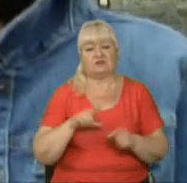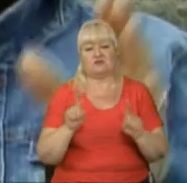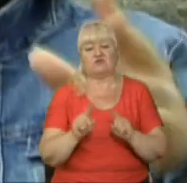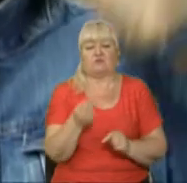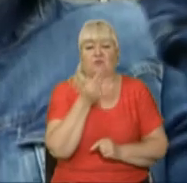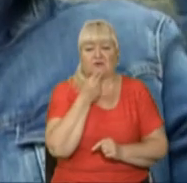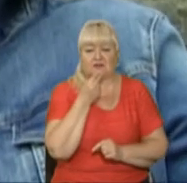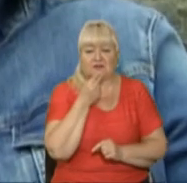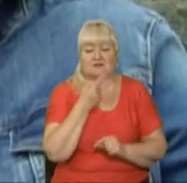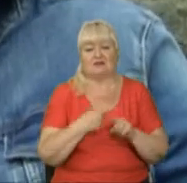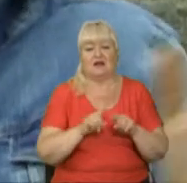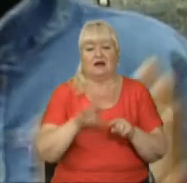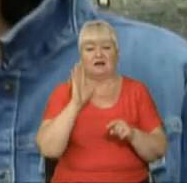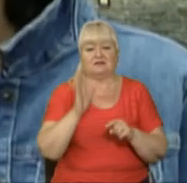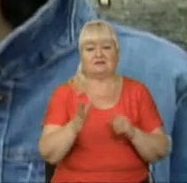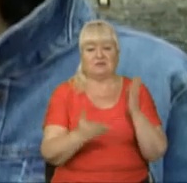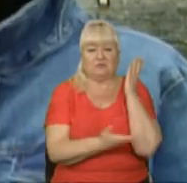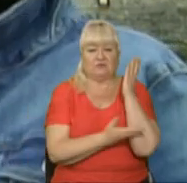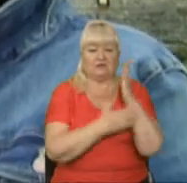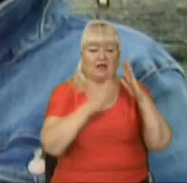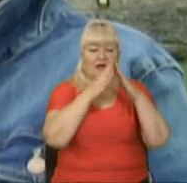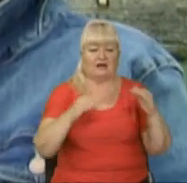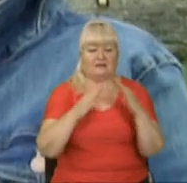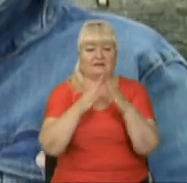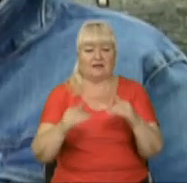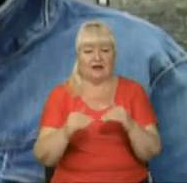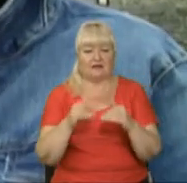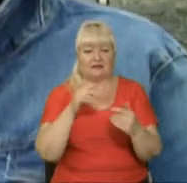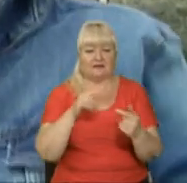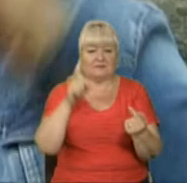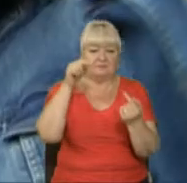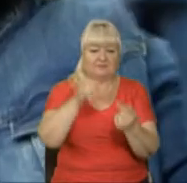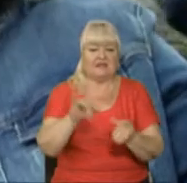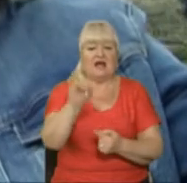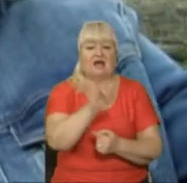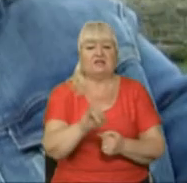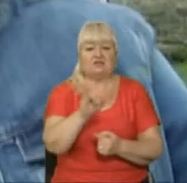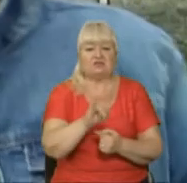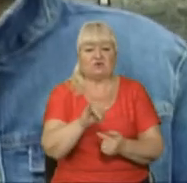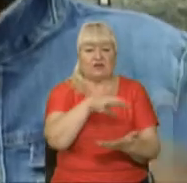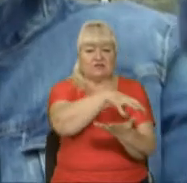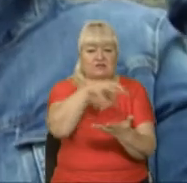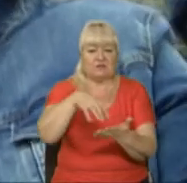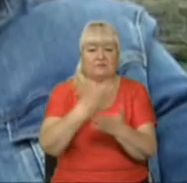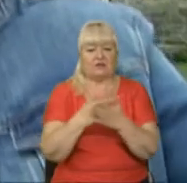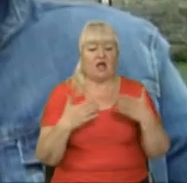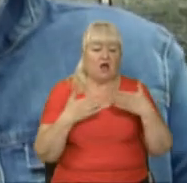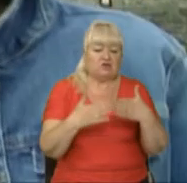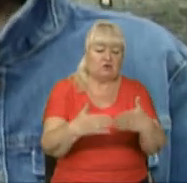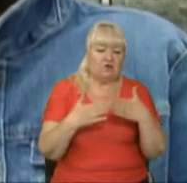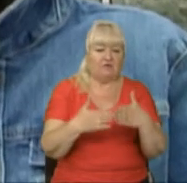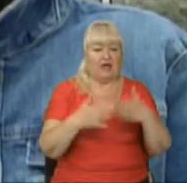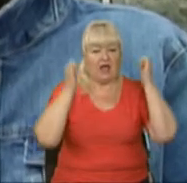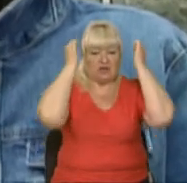щось поїсти. Це будуть альтанки стилізовані під історичні об'єкти, наприклад, там вигляді човна чи вигляді